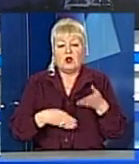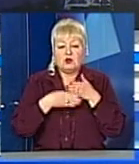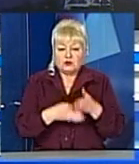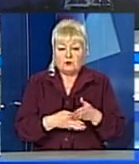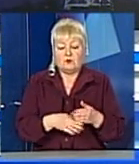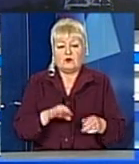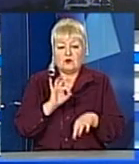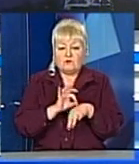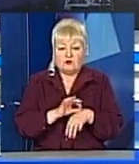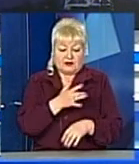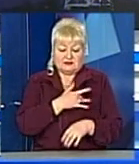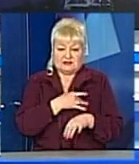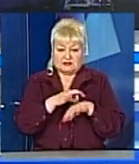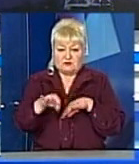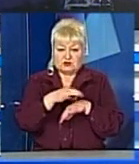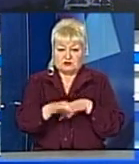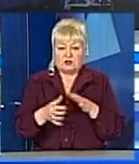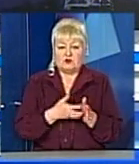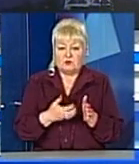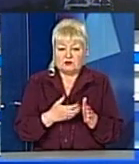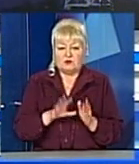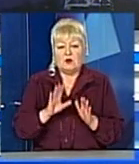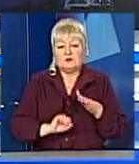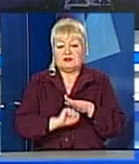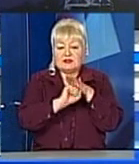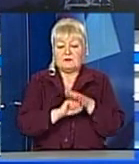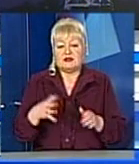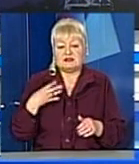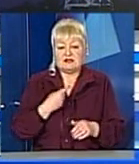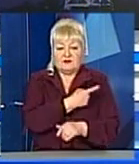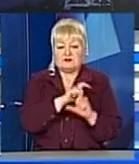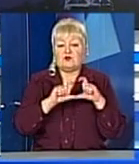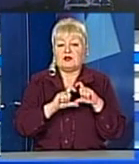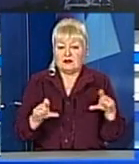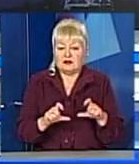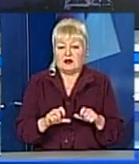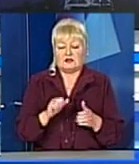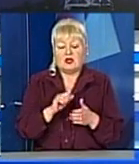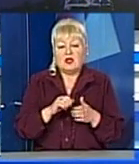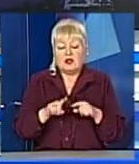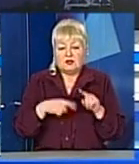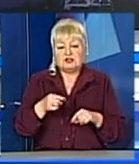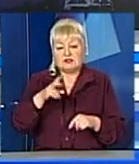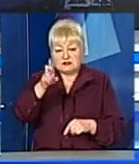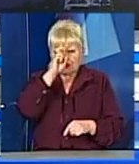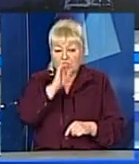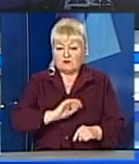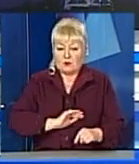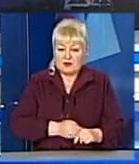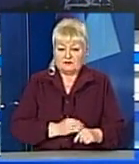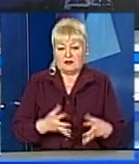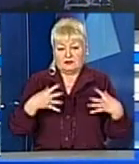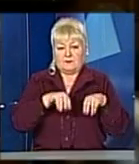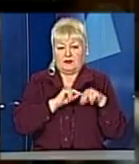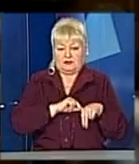патологією. Реалізувати його планують на базі Львівської обласної клінічної лікарні через державно-приватне партнерство. Подробиці далі.